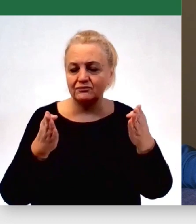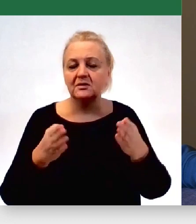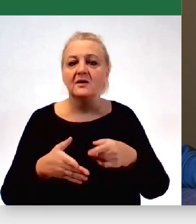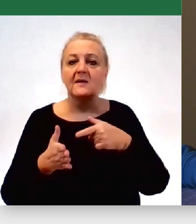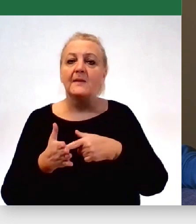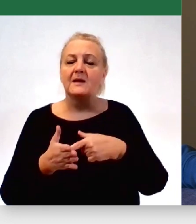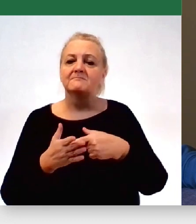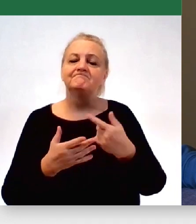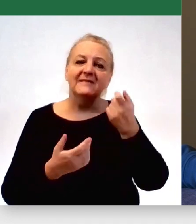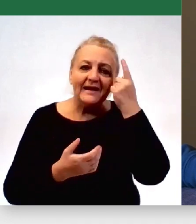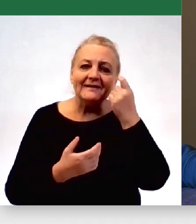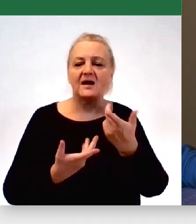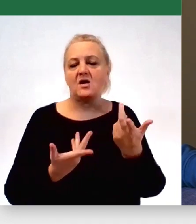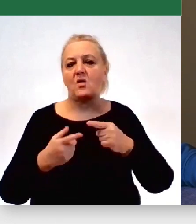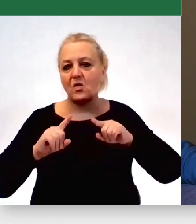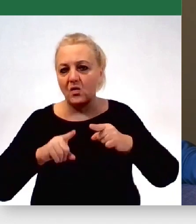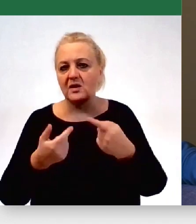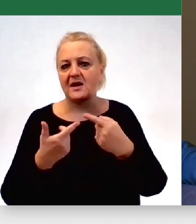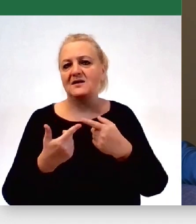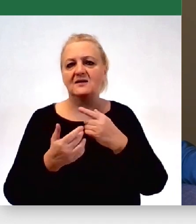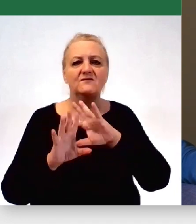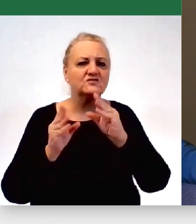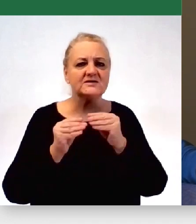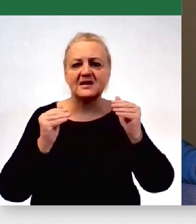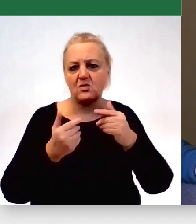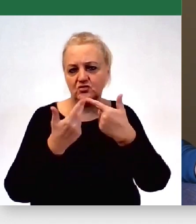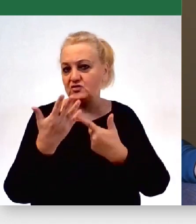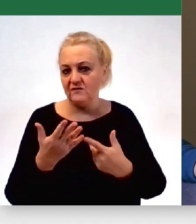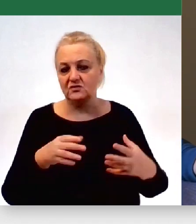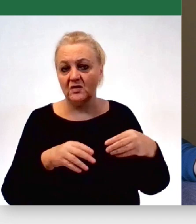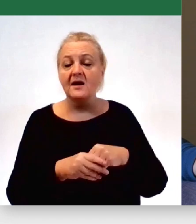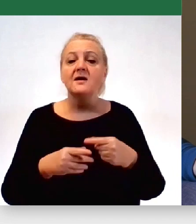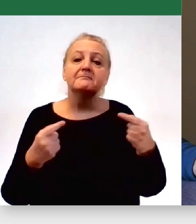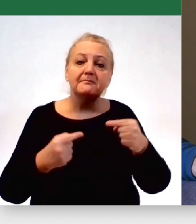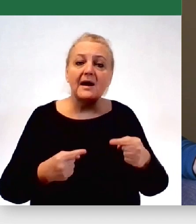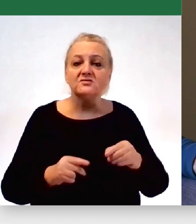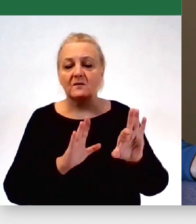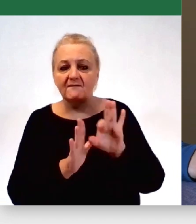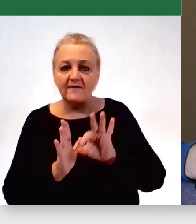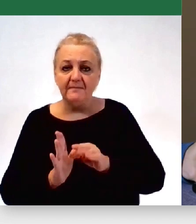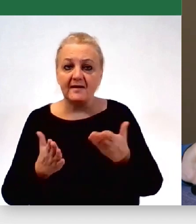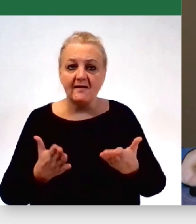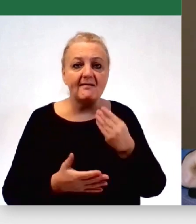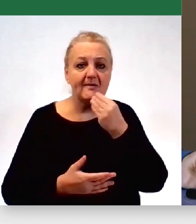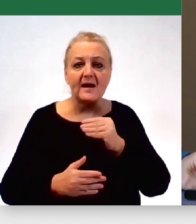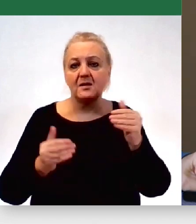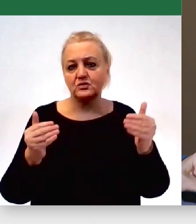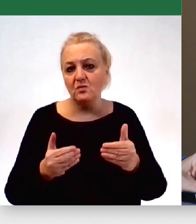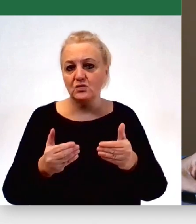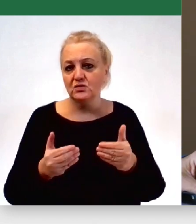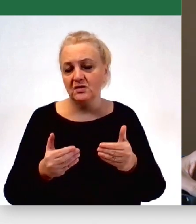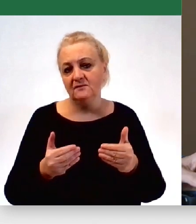intelektualnych, organizacyjnych i każdych innych i stosownie do tego wybiera najlepszą możliwą